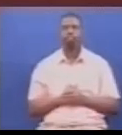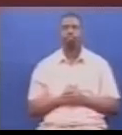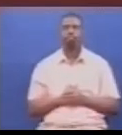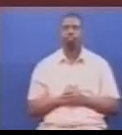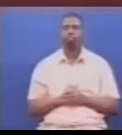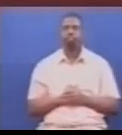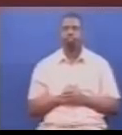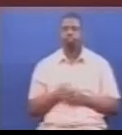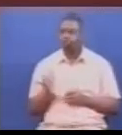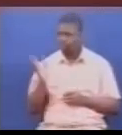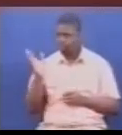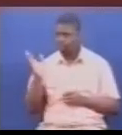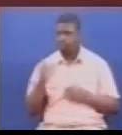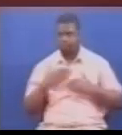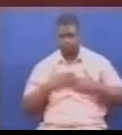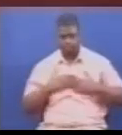mwishmiwa speaker,